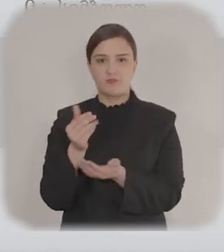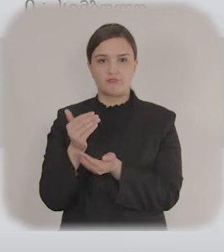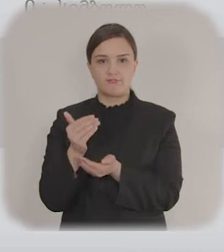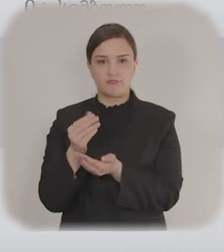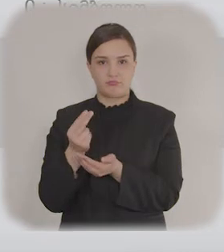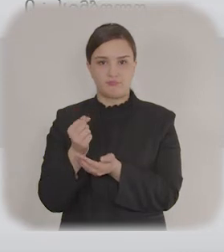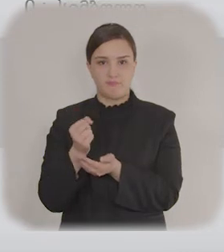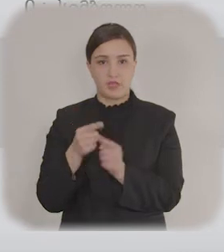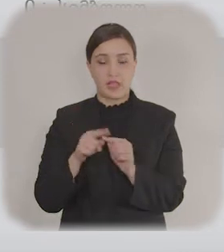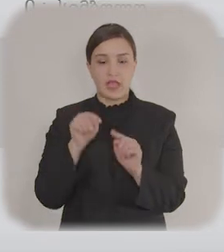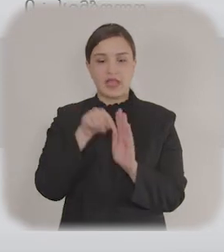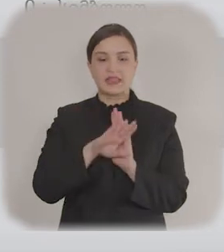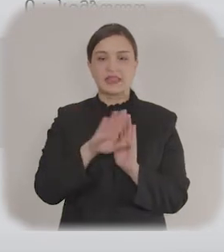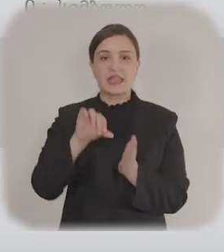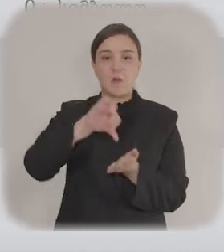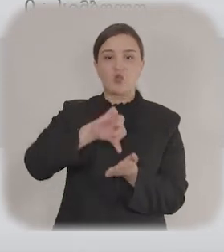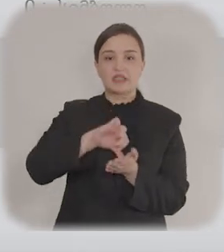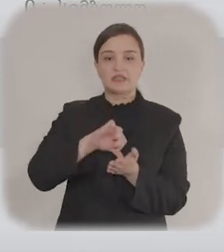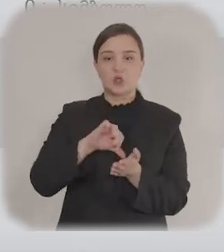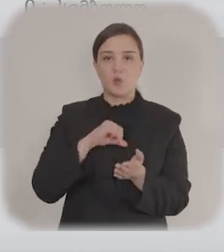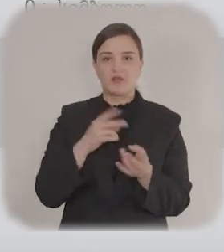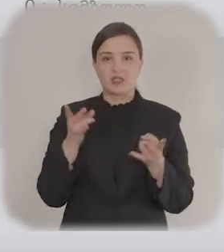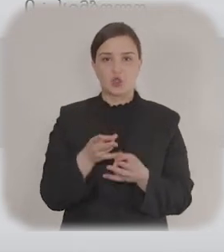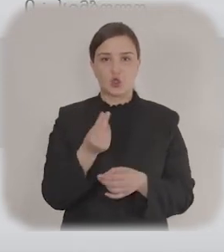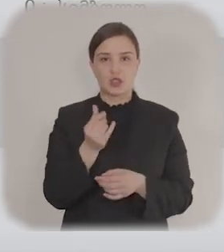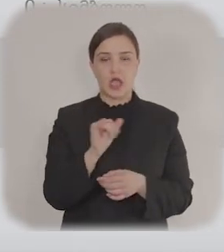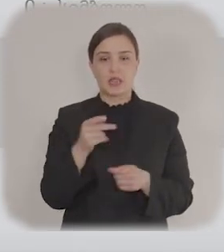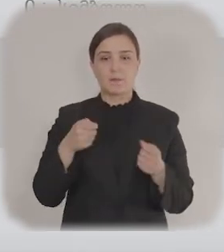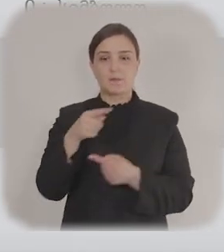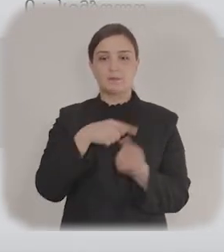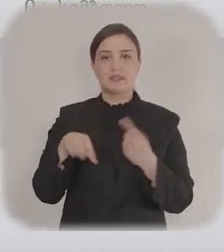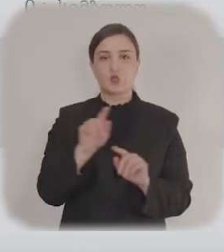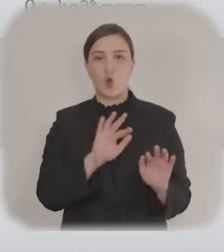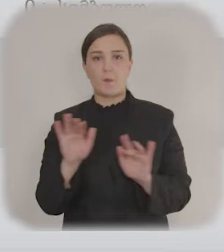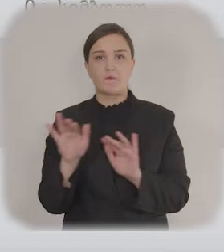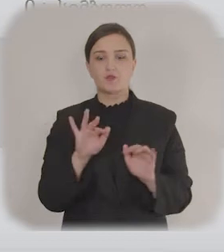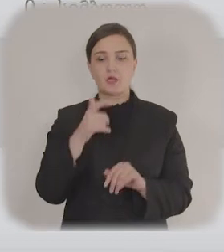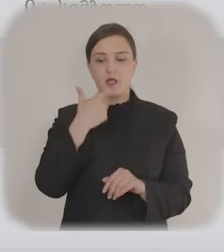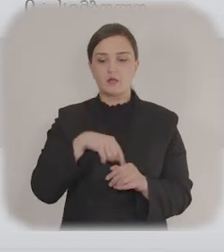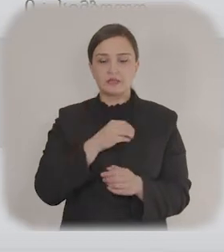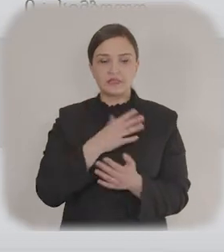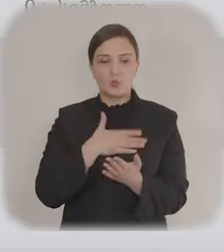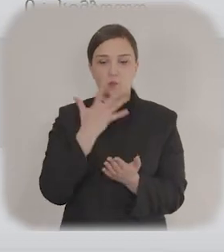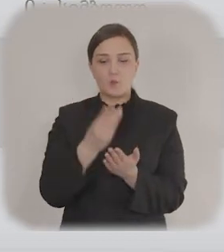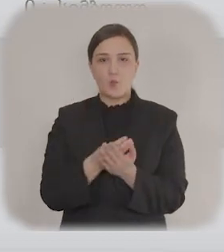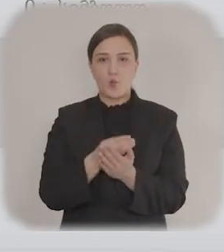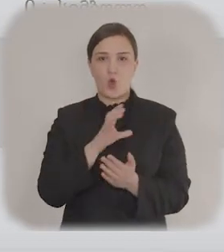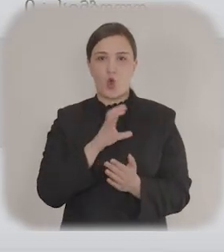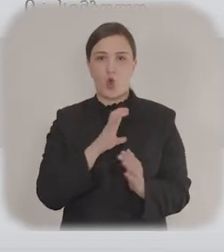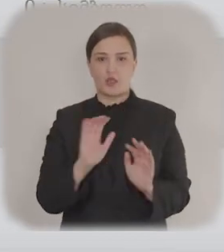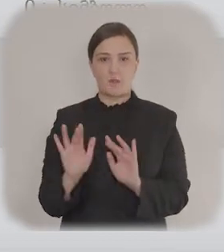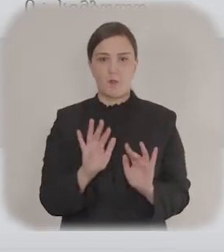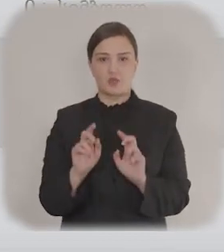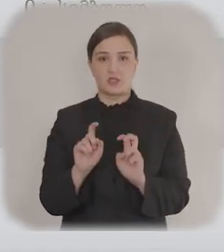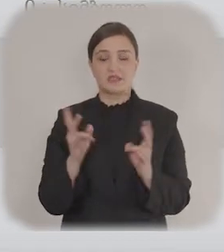daşınmaz əmlak, lazım olan avadanlıq və s. haqda məlumatı əhatə etməlidir. Bundan əlavə,